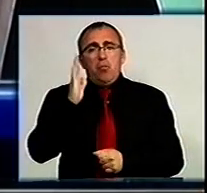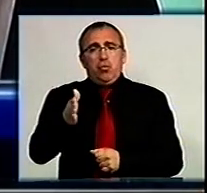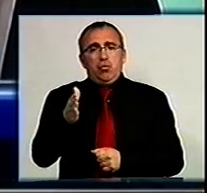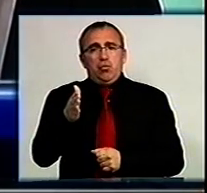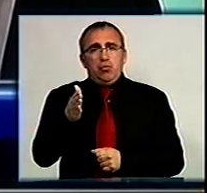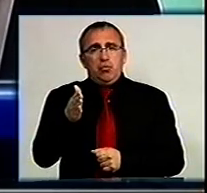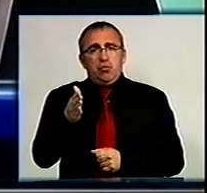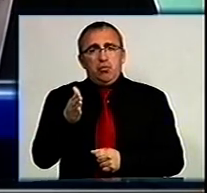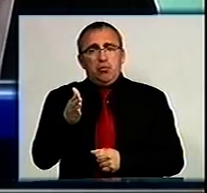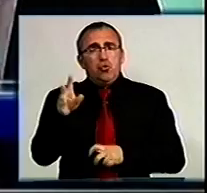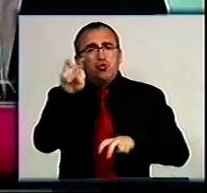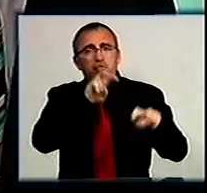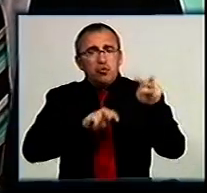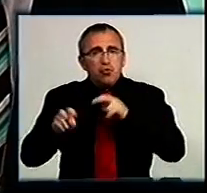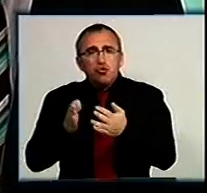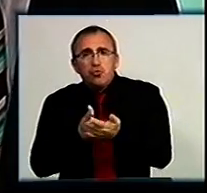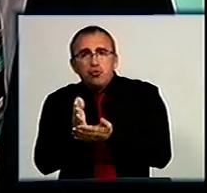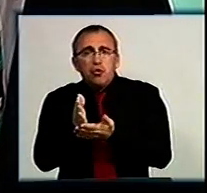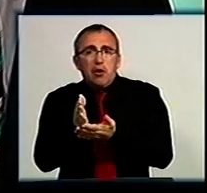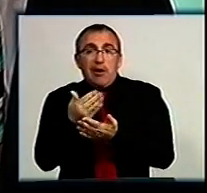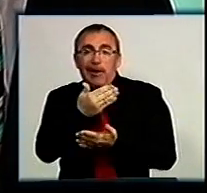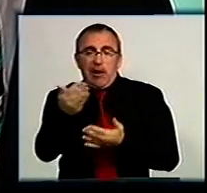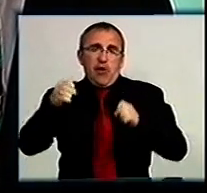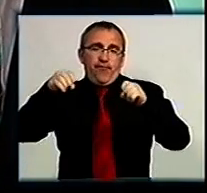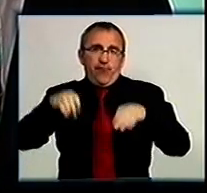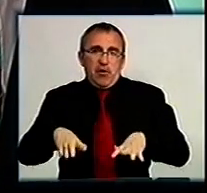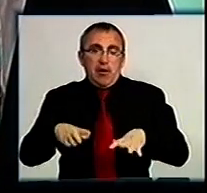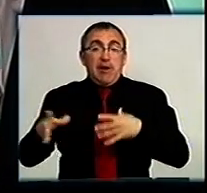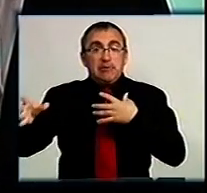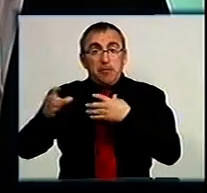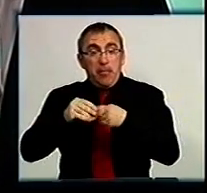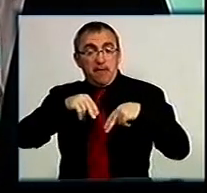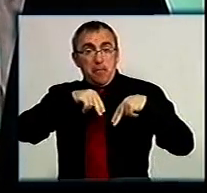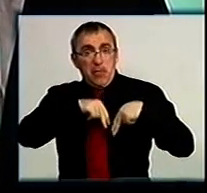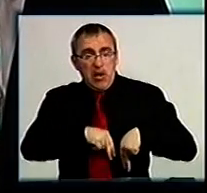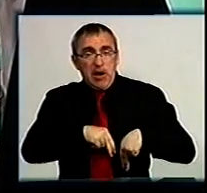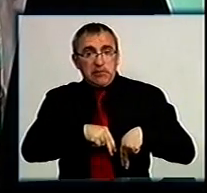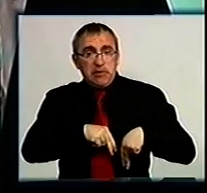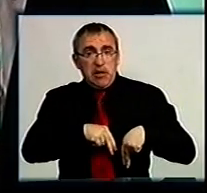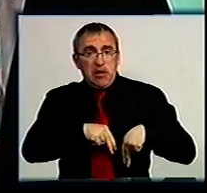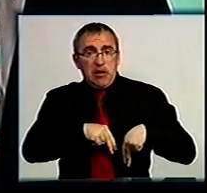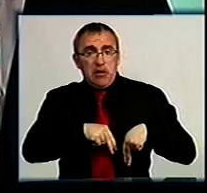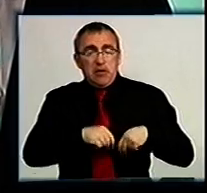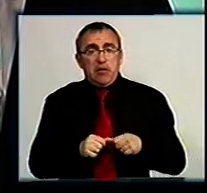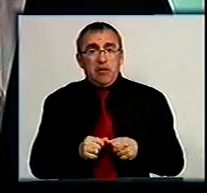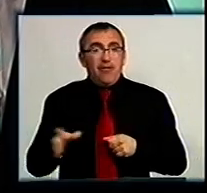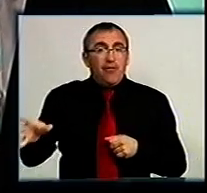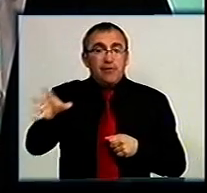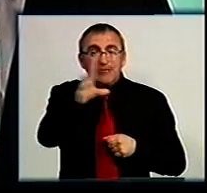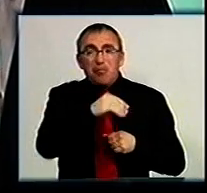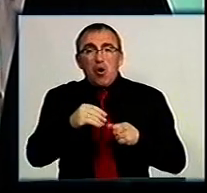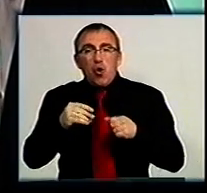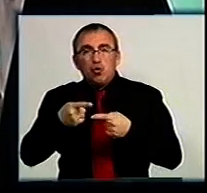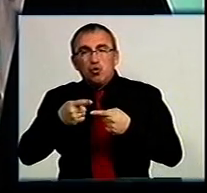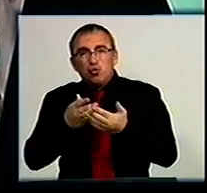шукатись шляхи для їх вирішення. Але співпраця з всіма службами,